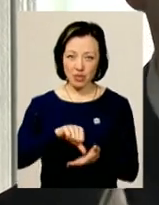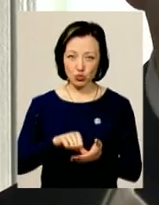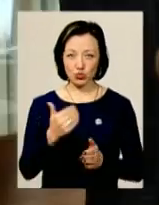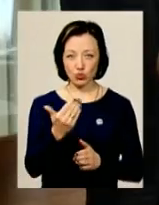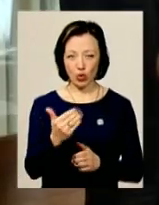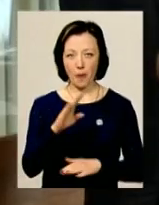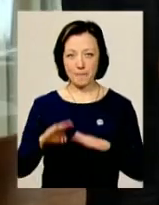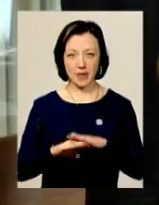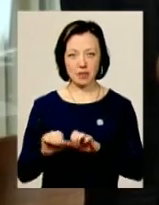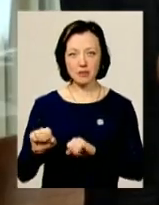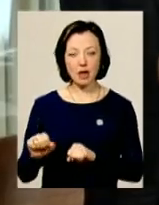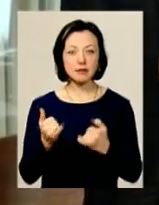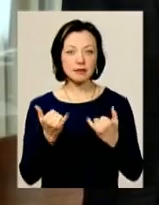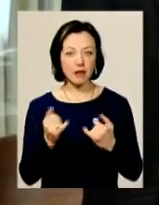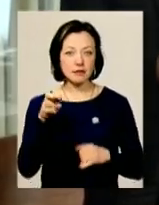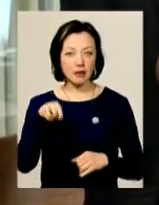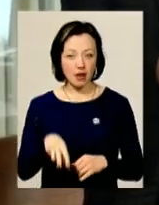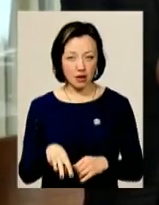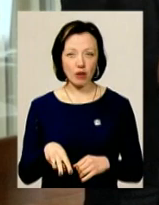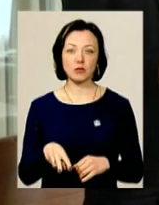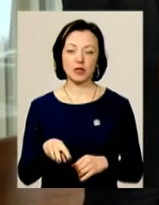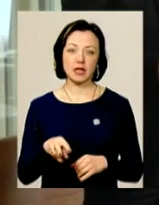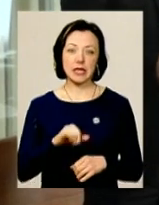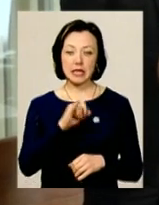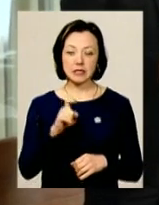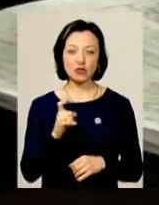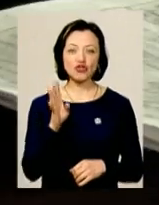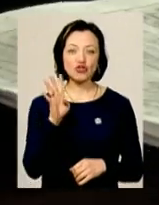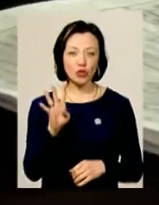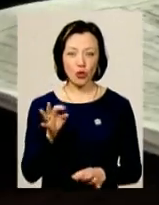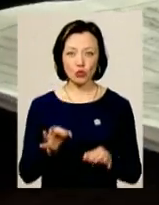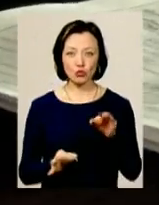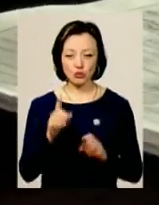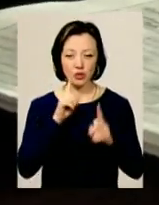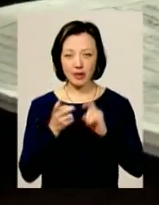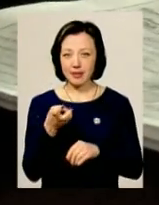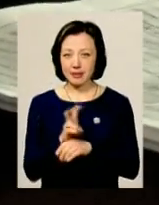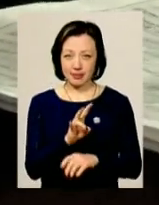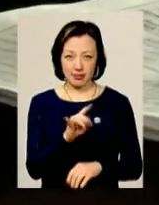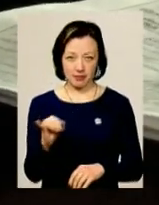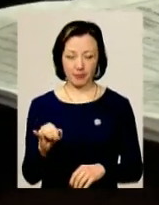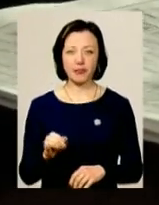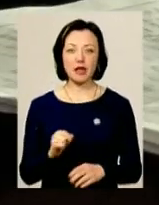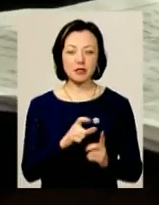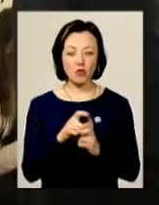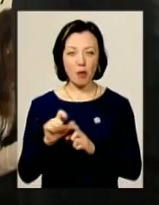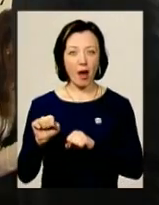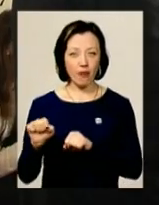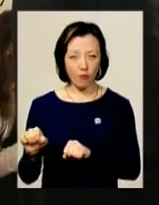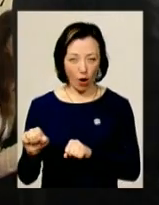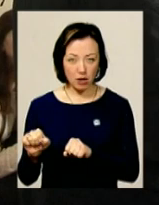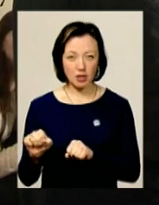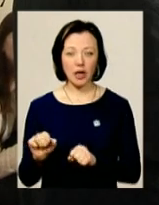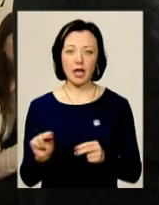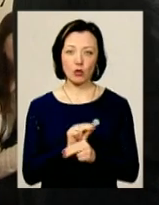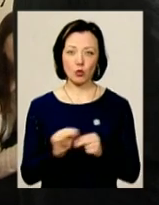підзахисного. Михайло Кривак зараз на лікарняному. Із чотирьох судових засідань у справі він не з'явився на жодне. За словами адвоката, Михайло